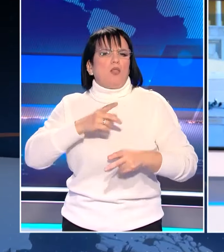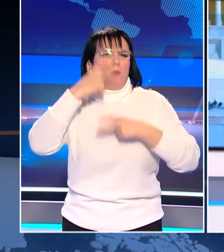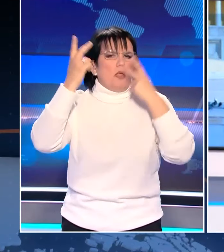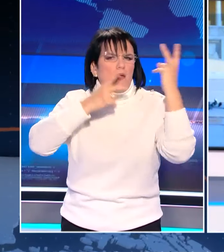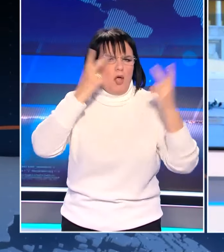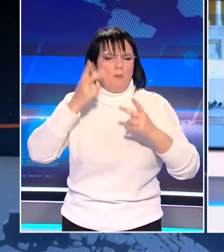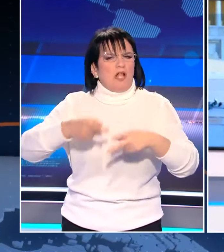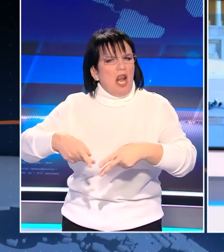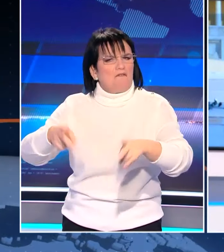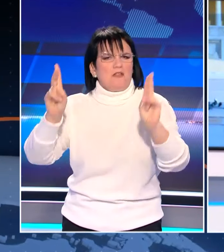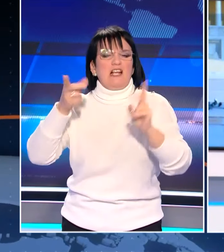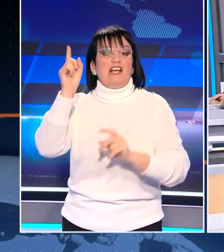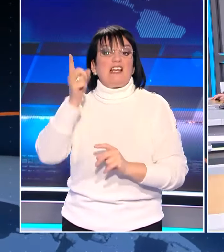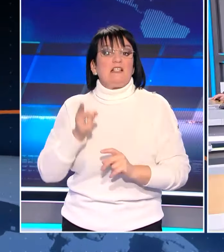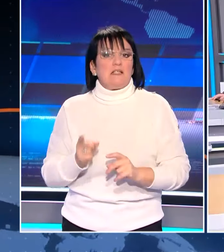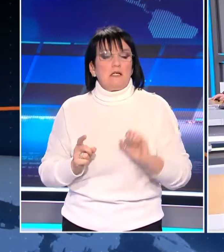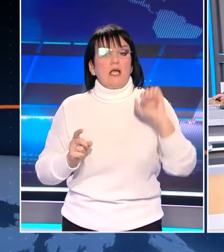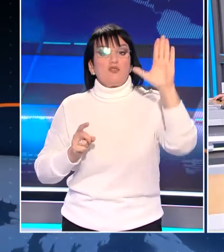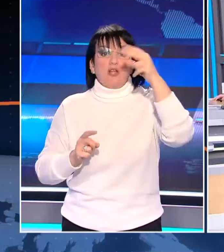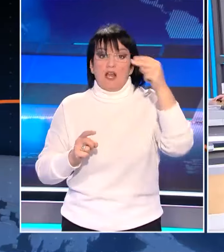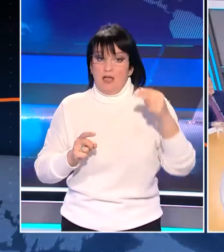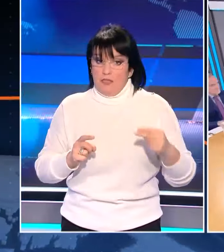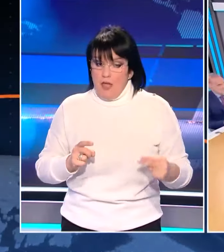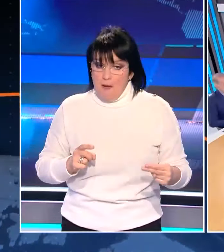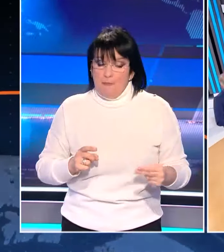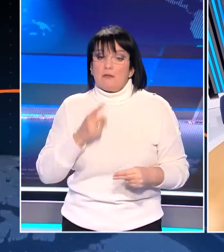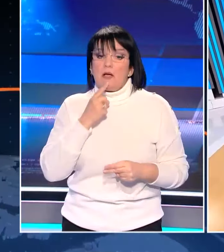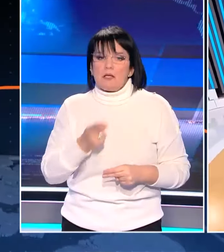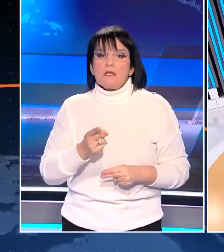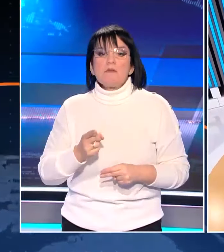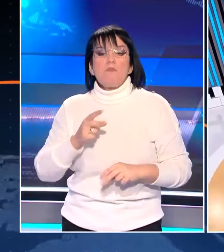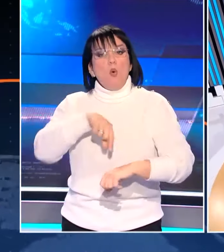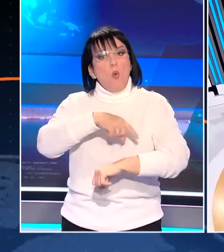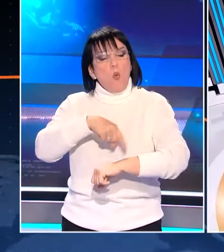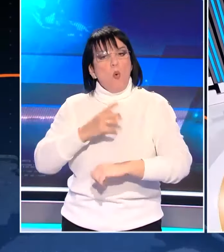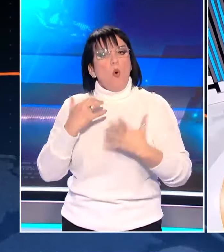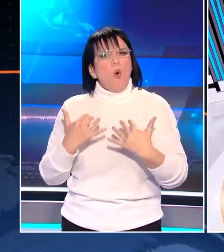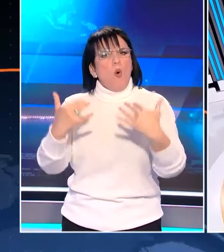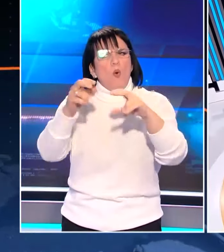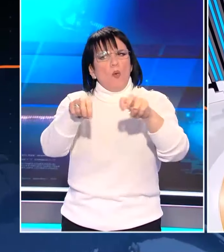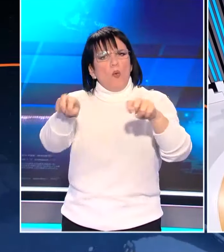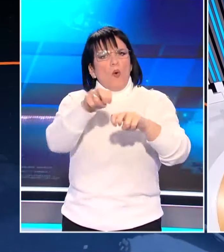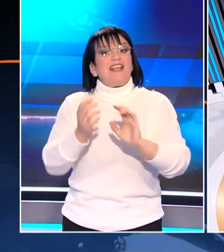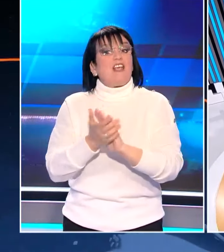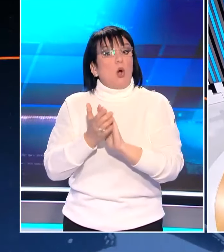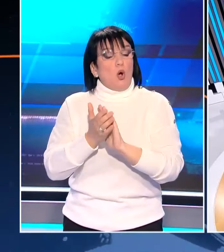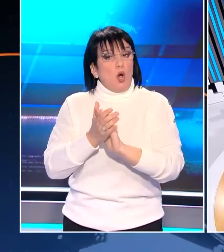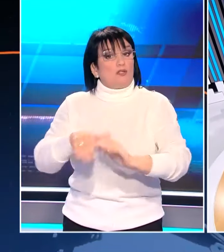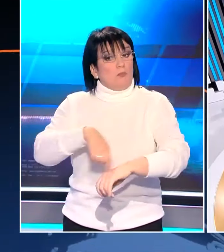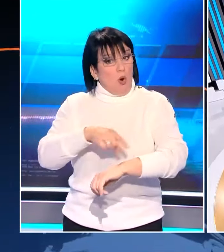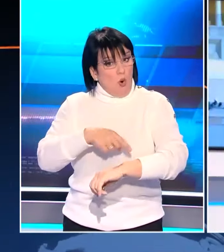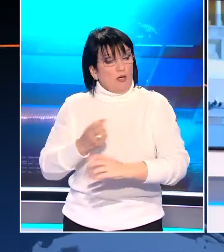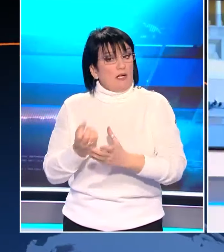αλλά και με μια κριτική στην εξωτερική πολιτική. Και μάλιστα εισέπραξε και ένα χειροκρότημα από όσους κάφοντας απίσω έδρνα της Νέας